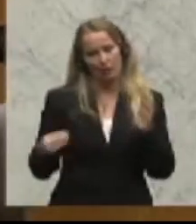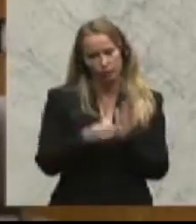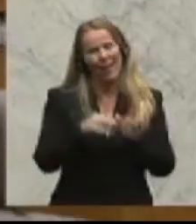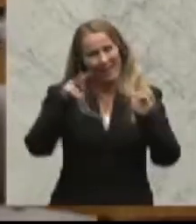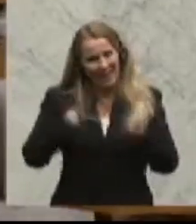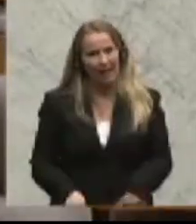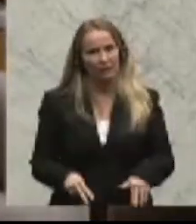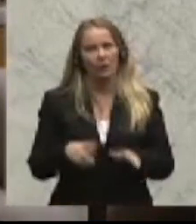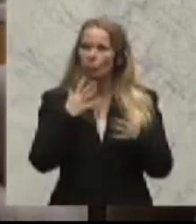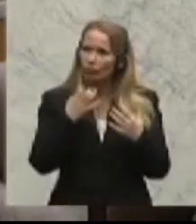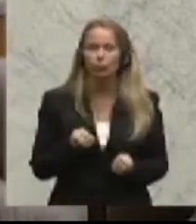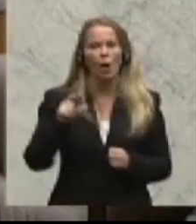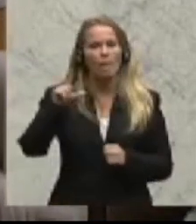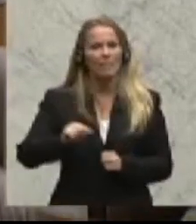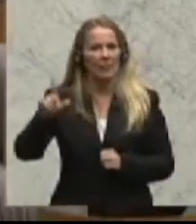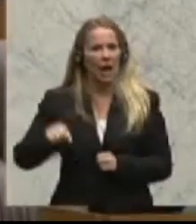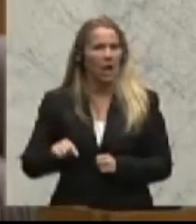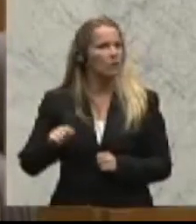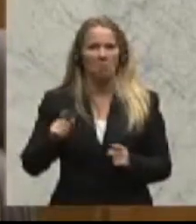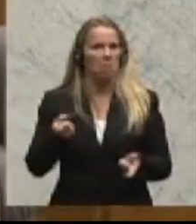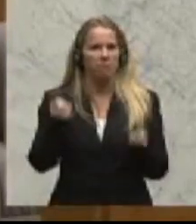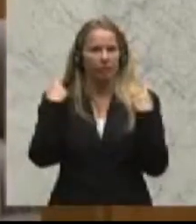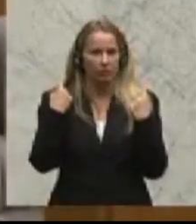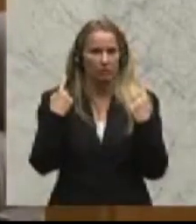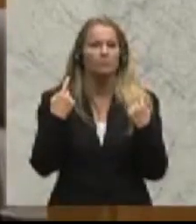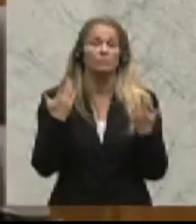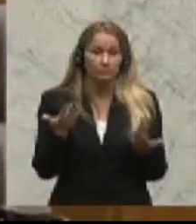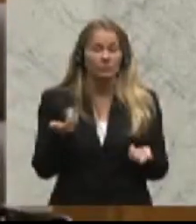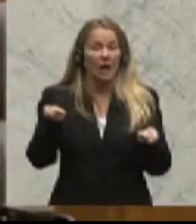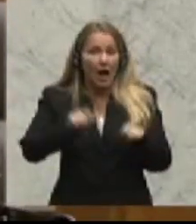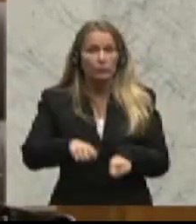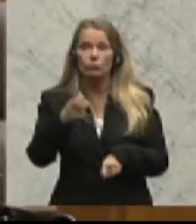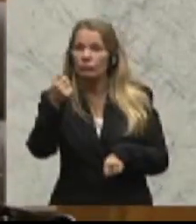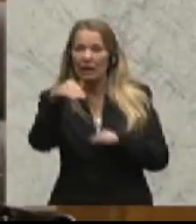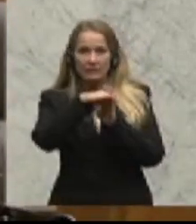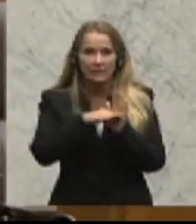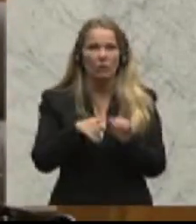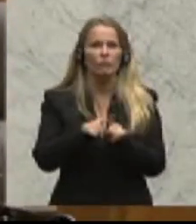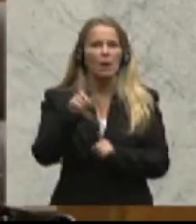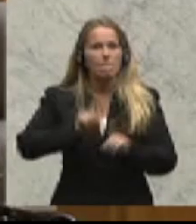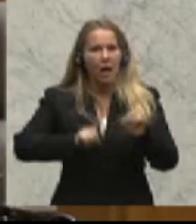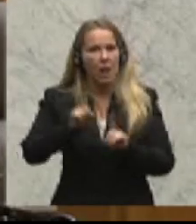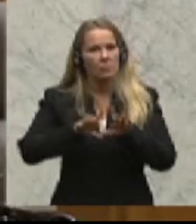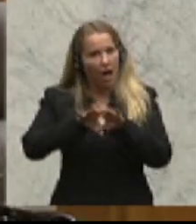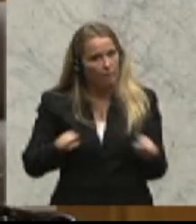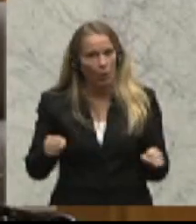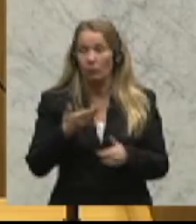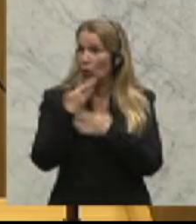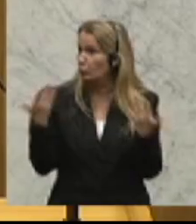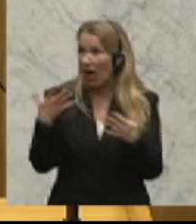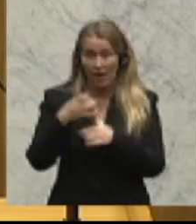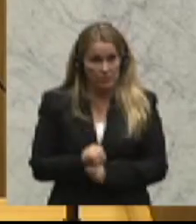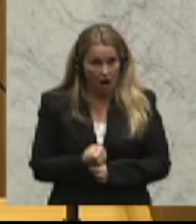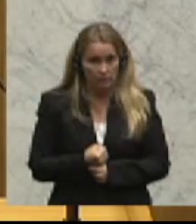Belange der Minderheiten völlig ignoriert. Abgeschlossene Finanzregelungen wie das Mailänder Abkommen werden nicht eingehalten